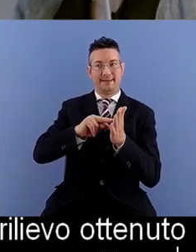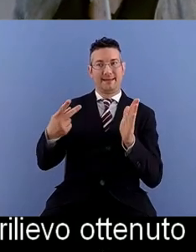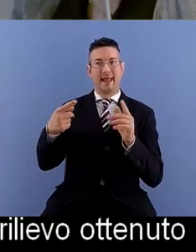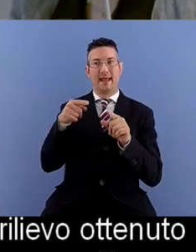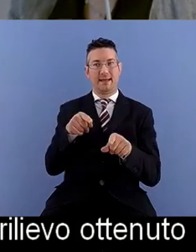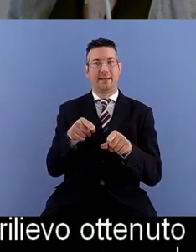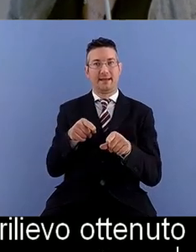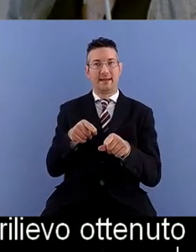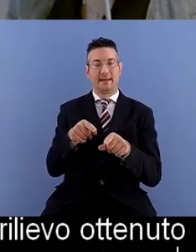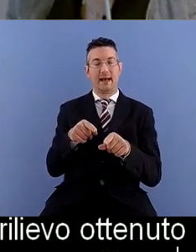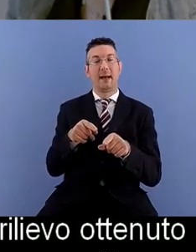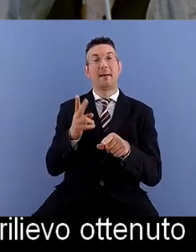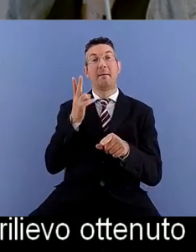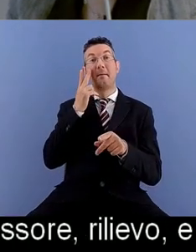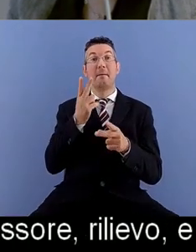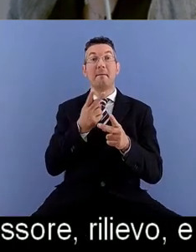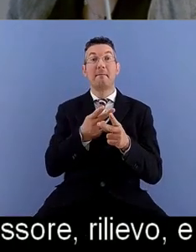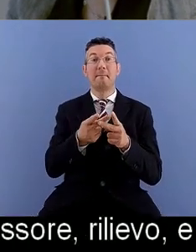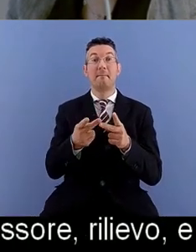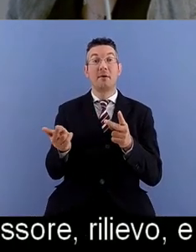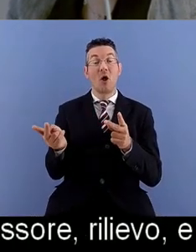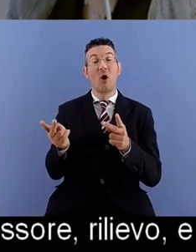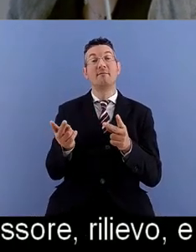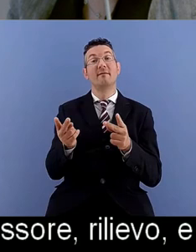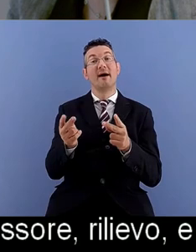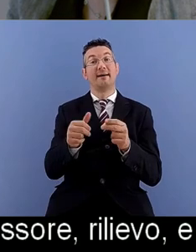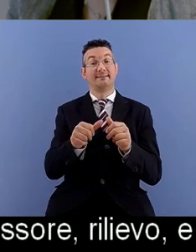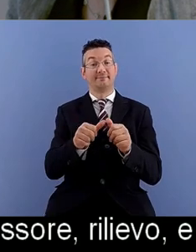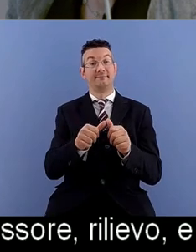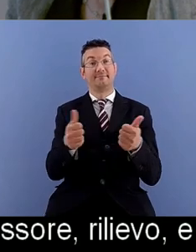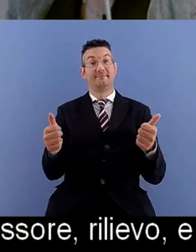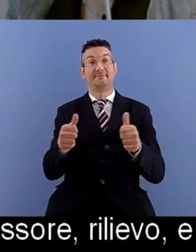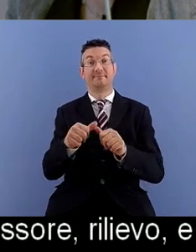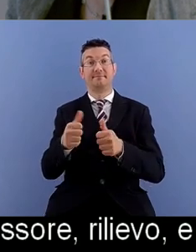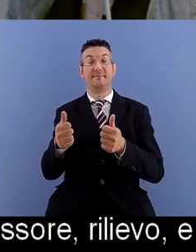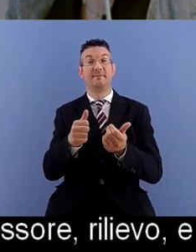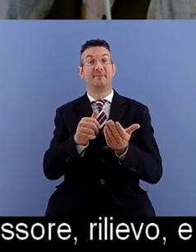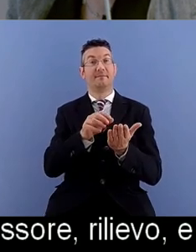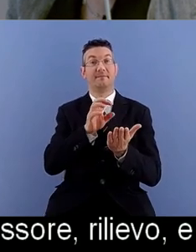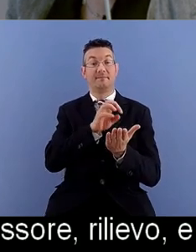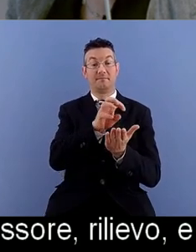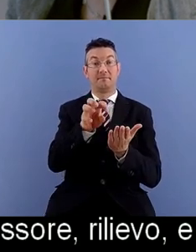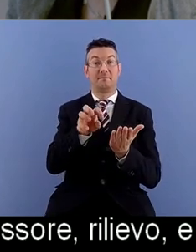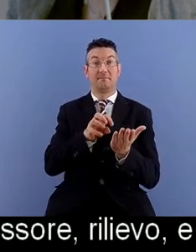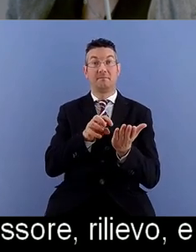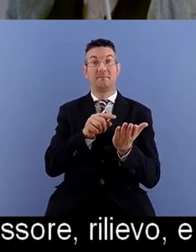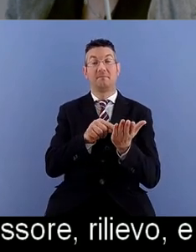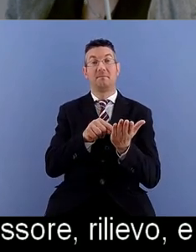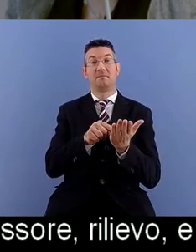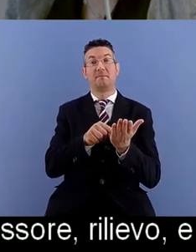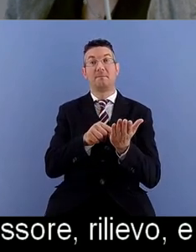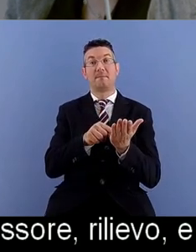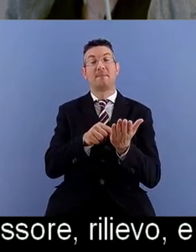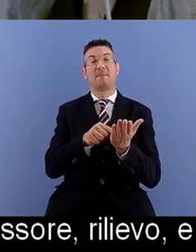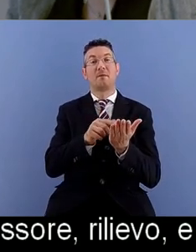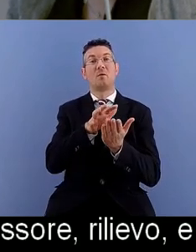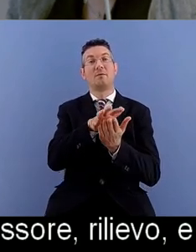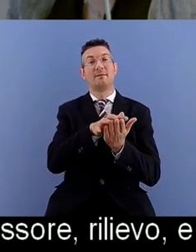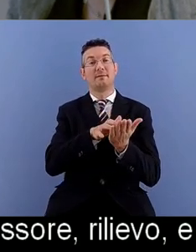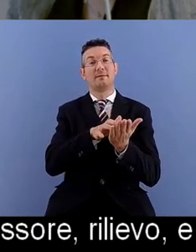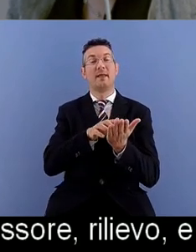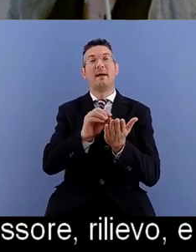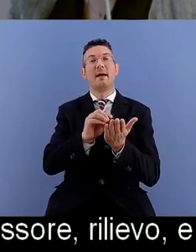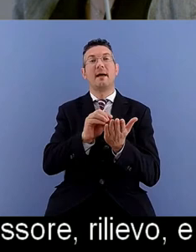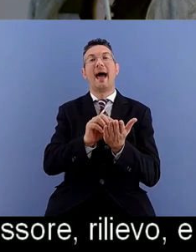cercando di differenziare le campiture con texture a rilievo differenti per